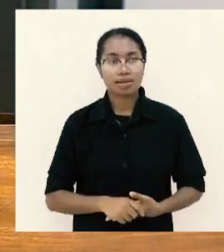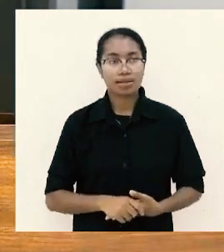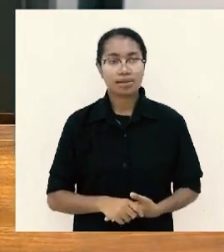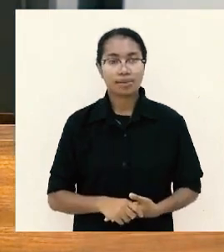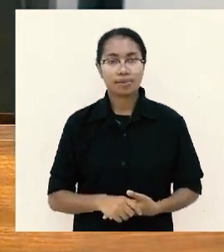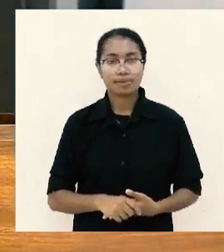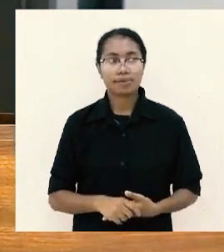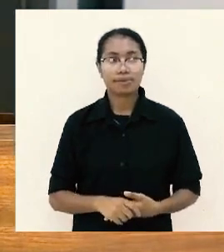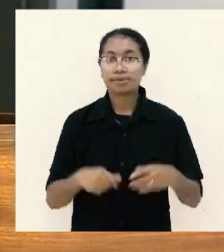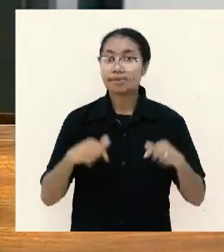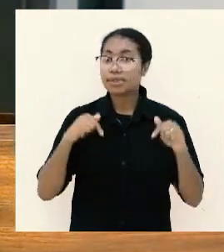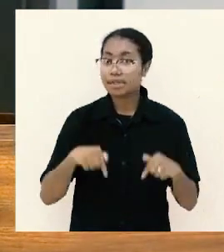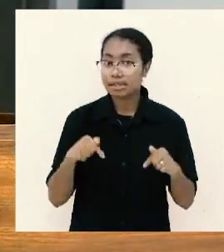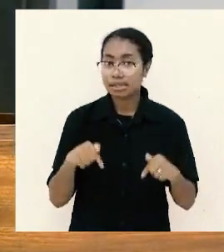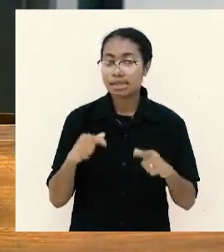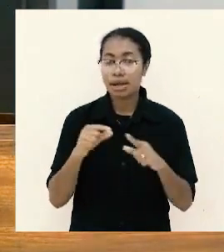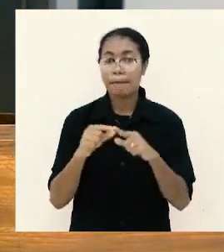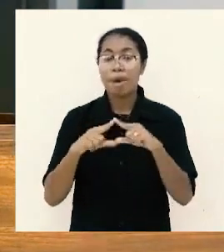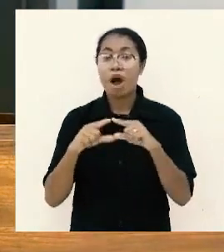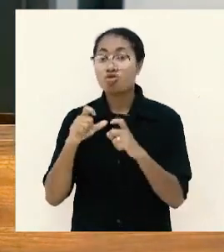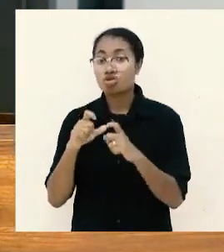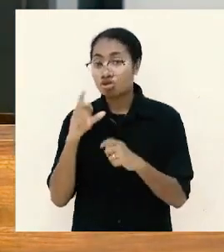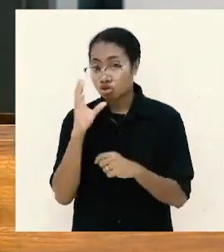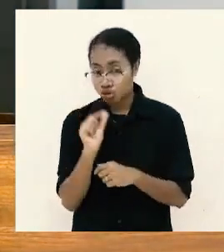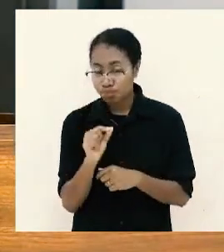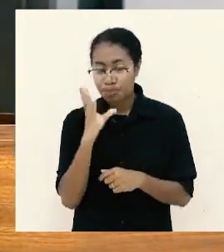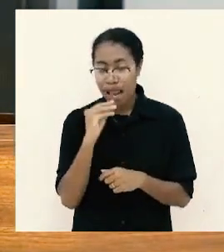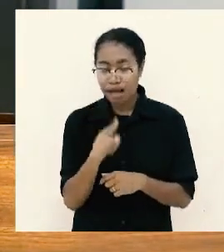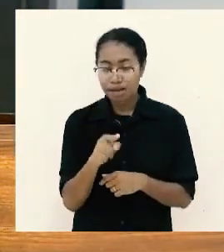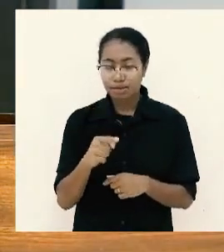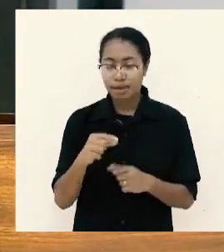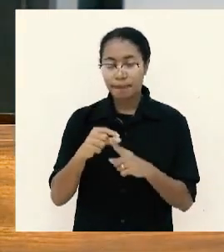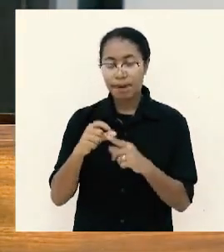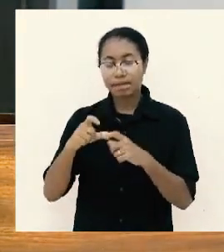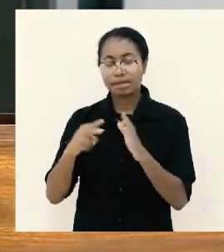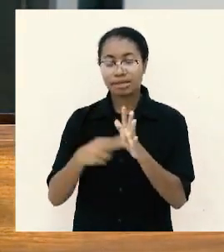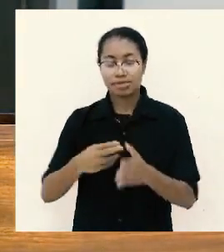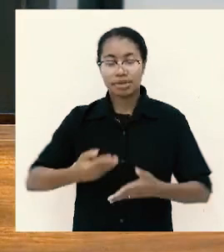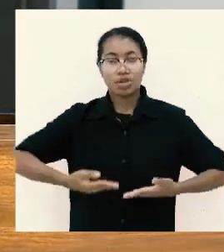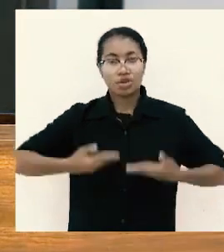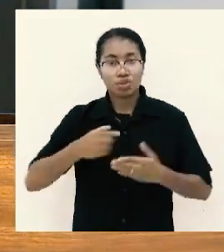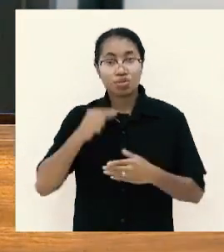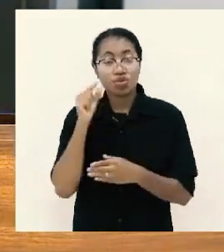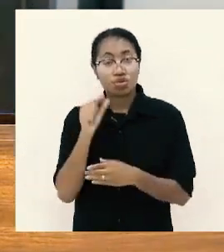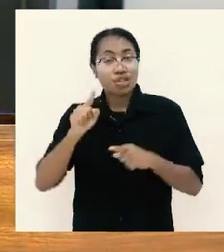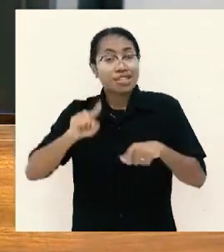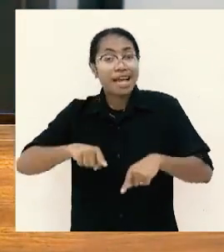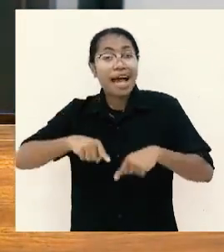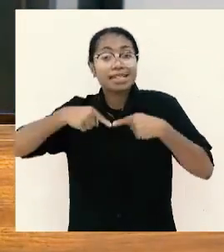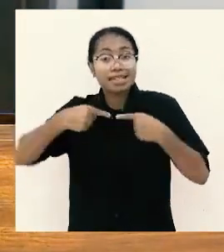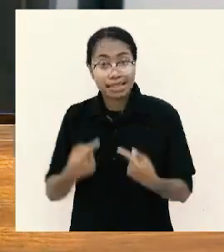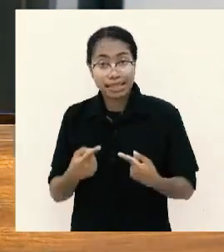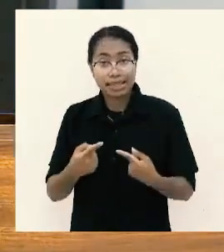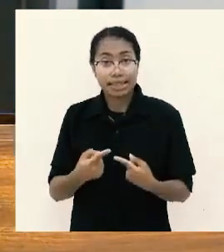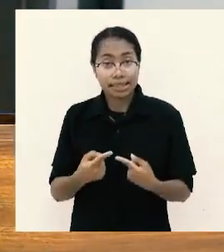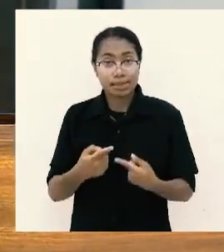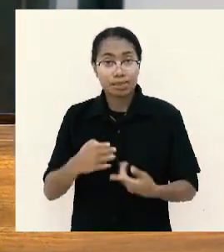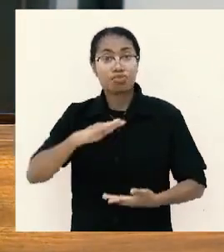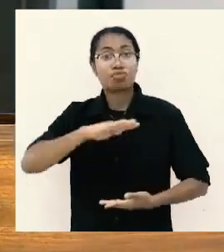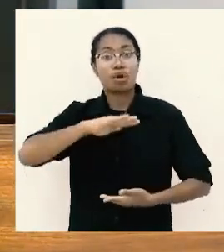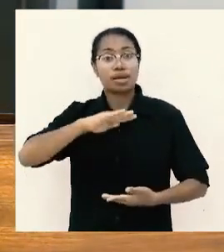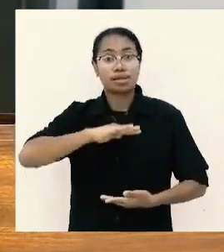disini Paulus bilang prinsip hidupnya itu adalah menjadi puas